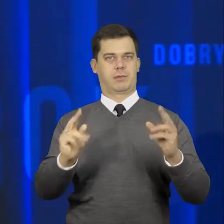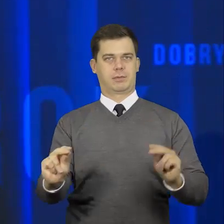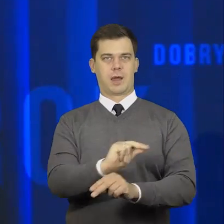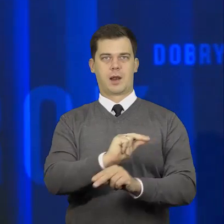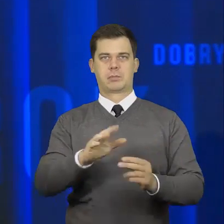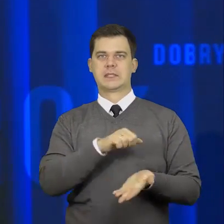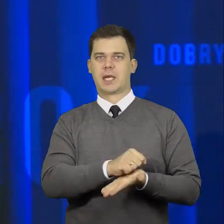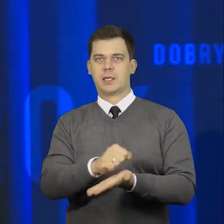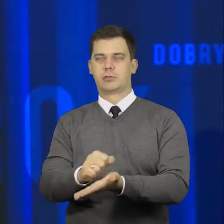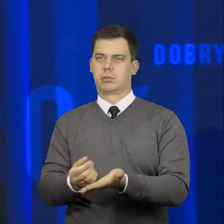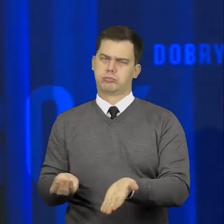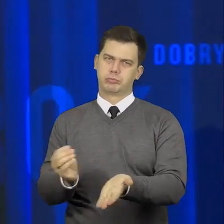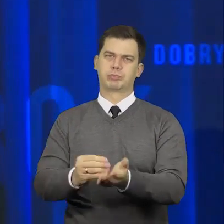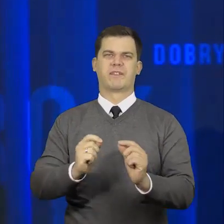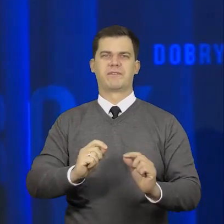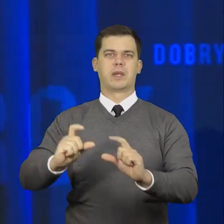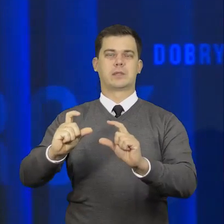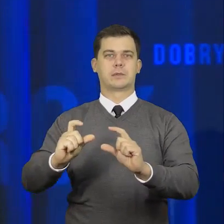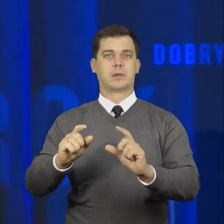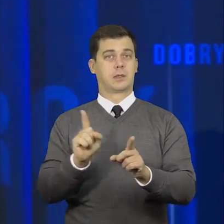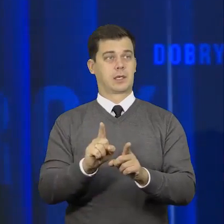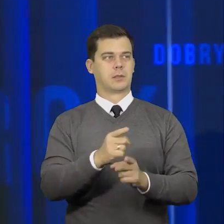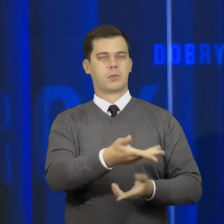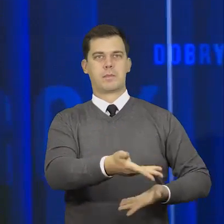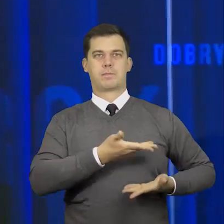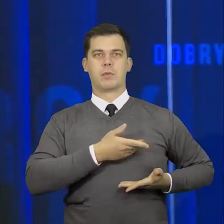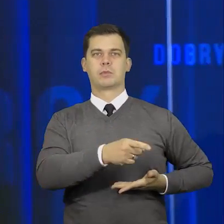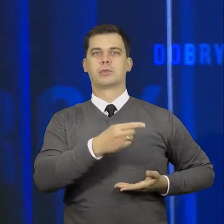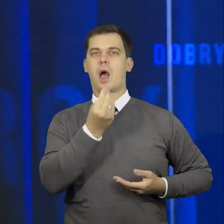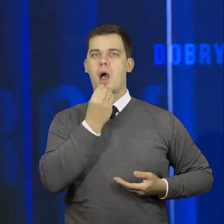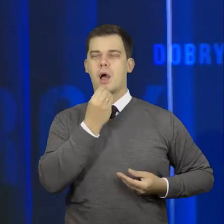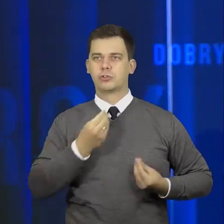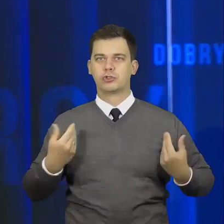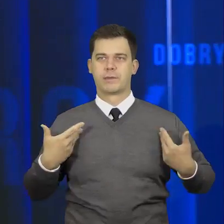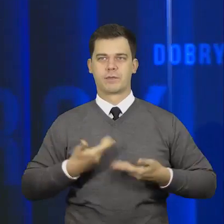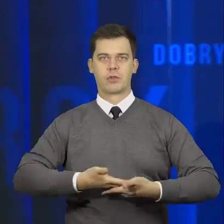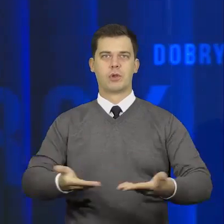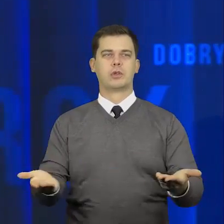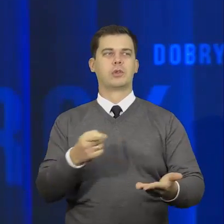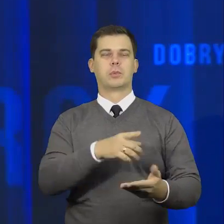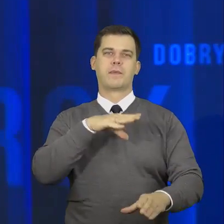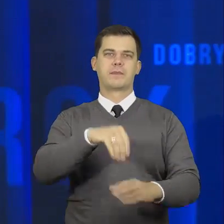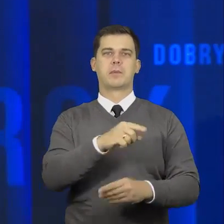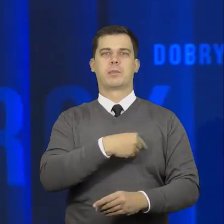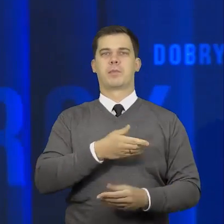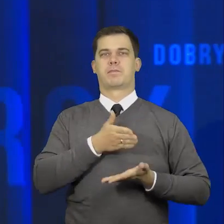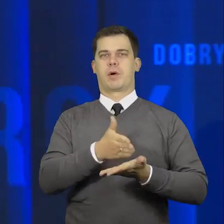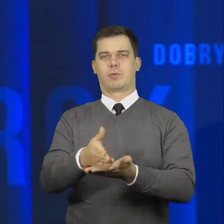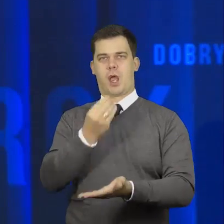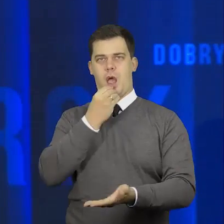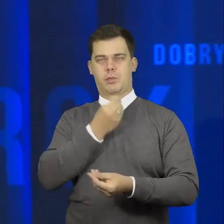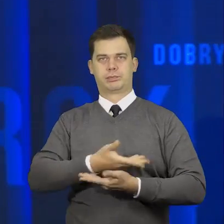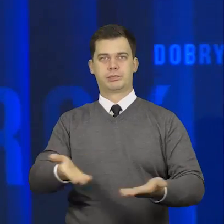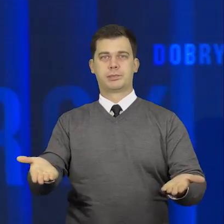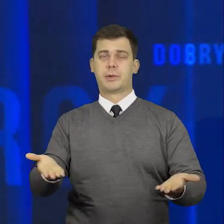warsztatach terapii zajęciowej. Ułatwiliśmy uzyskanie wsparcia z pomocy żywnościowej prowadzonych w ramach programu operacyjnego Pomoc